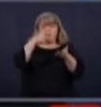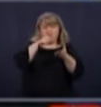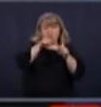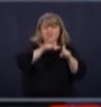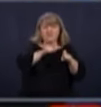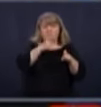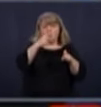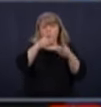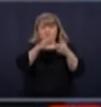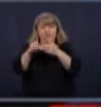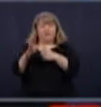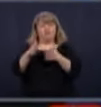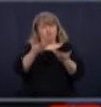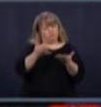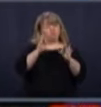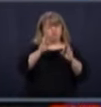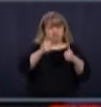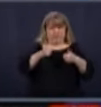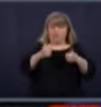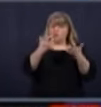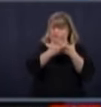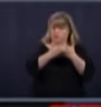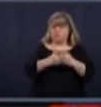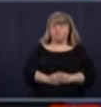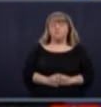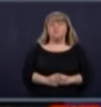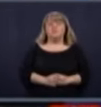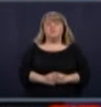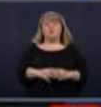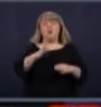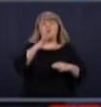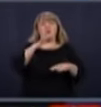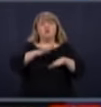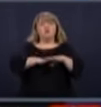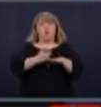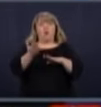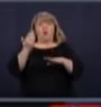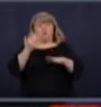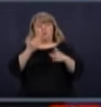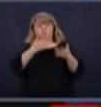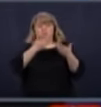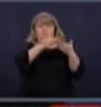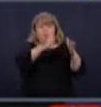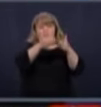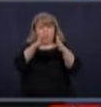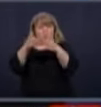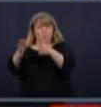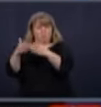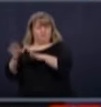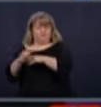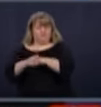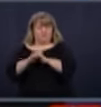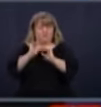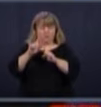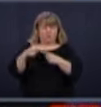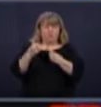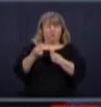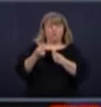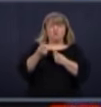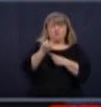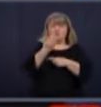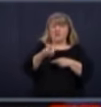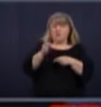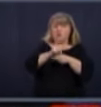Parlant de déconfinement, on a eu beaucoup de discussions au cours des derniers jours avec le Dr Arruda,